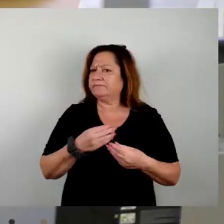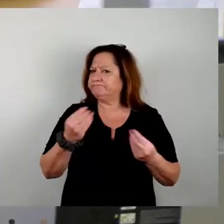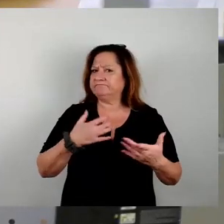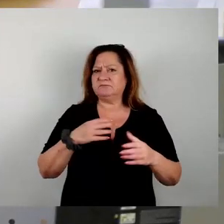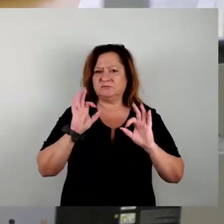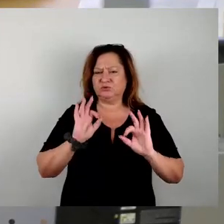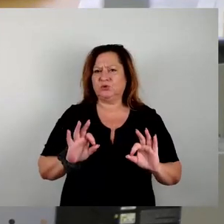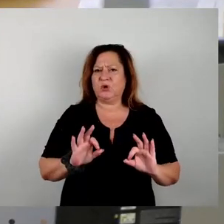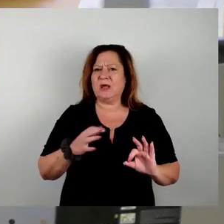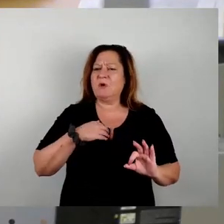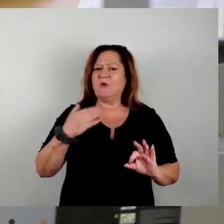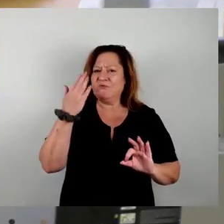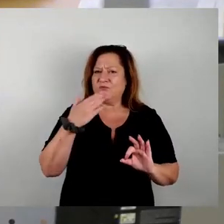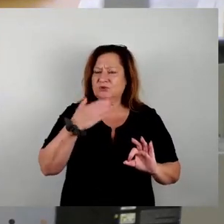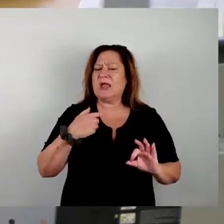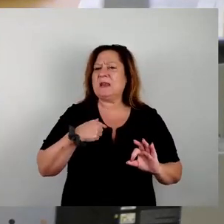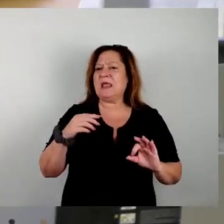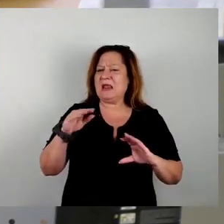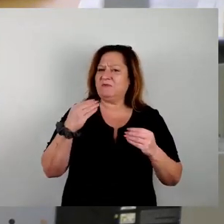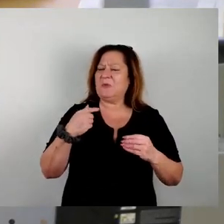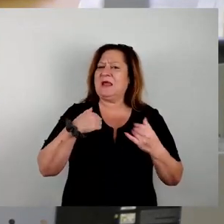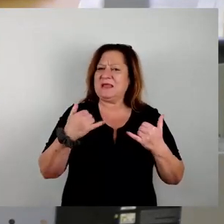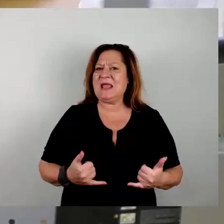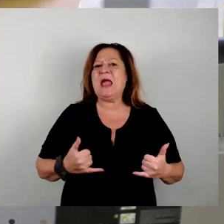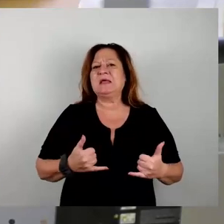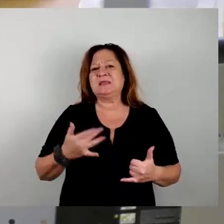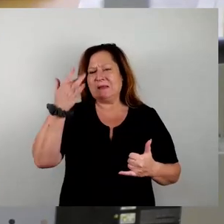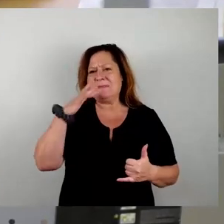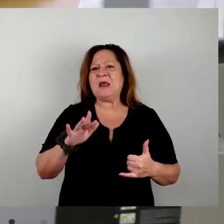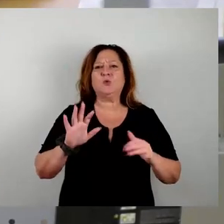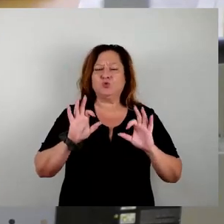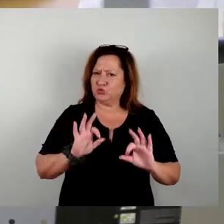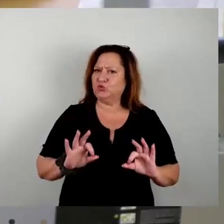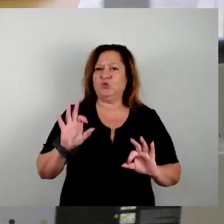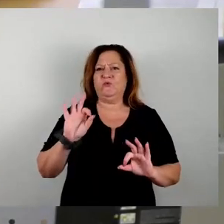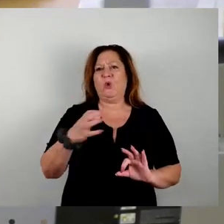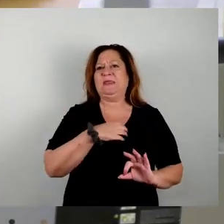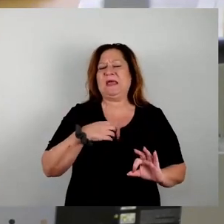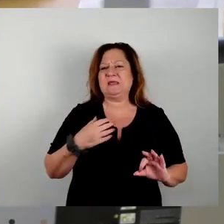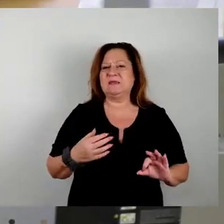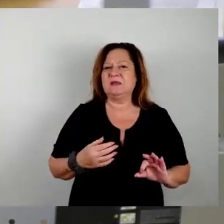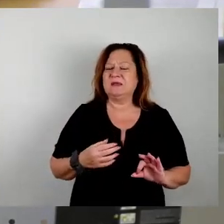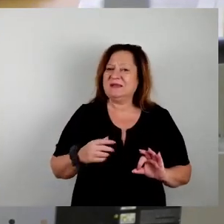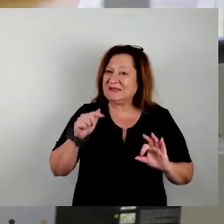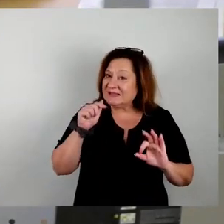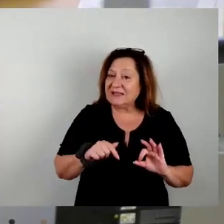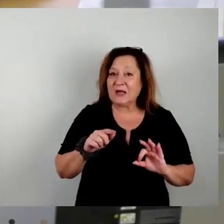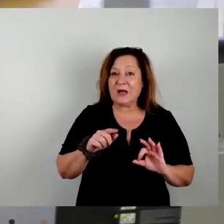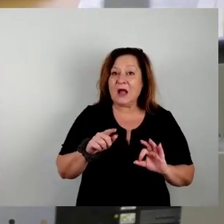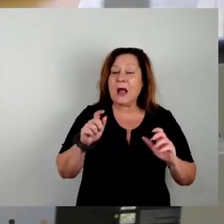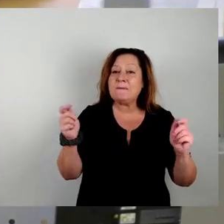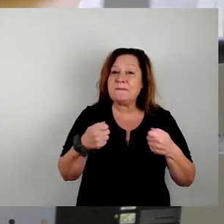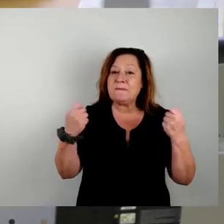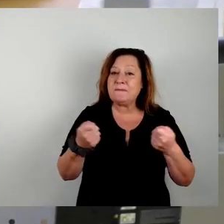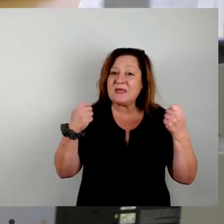vorstellen lassen, haben uns informiert und sind zu der Meinung gekommen, dass das eine gute Sache für Dresden ist. Es geht hier nämlich um eine Betriebswasserversorgung für den